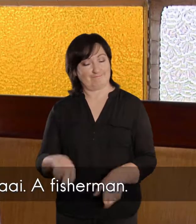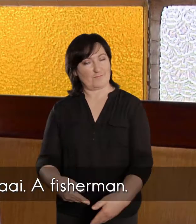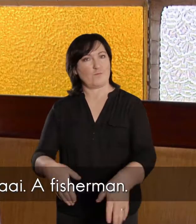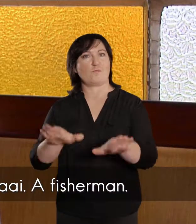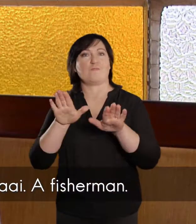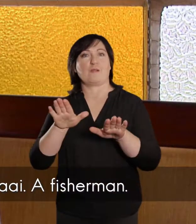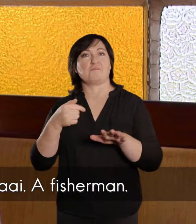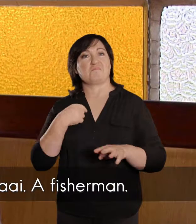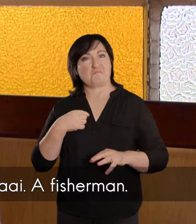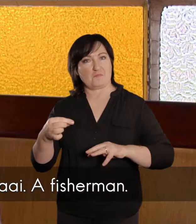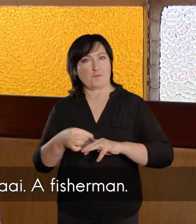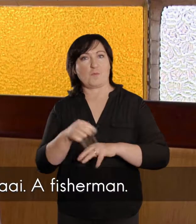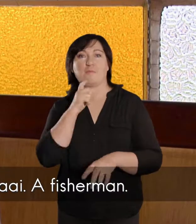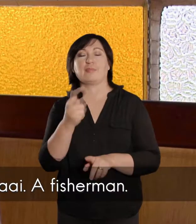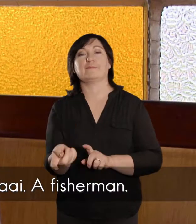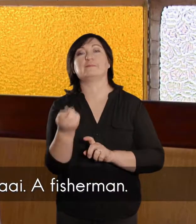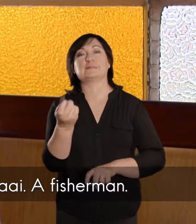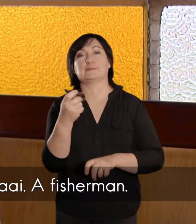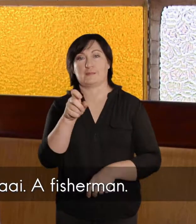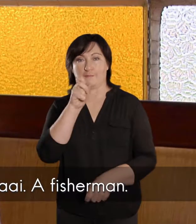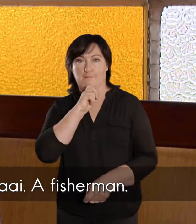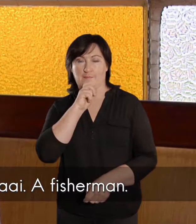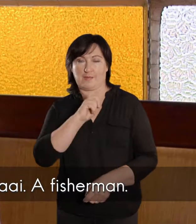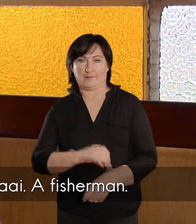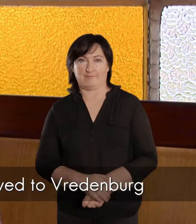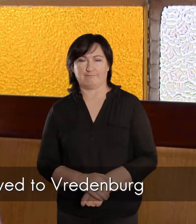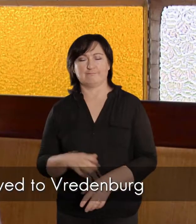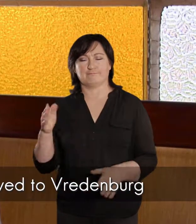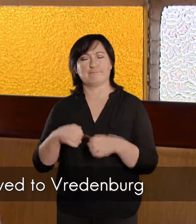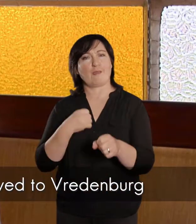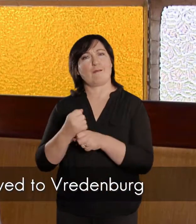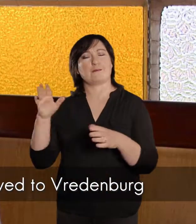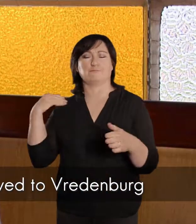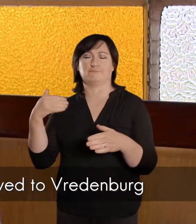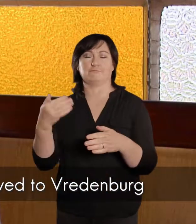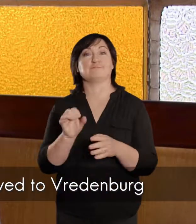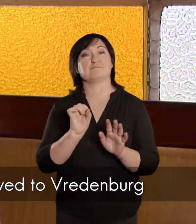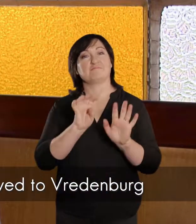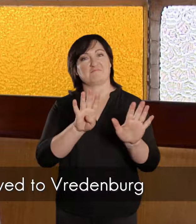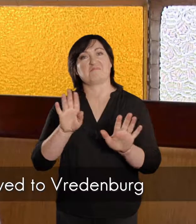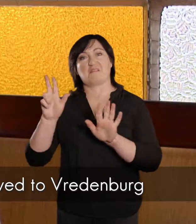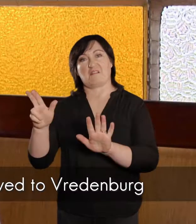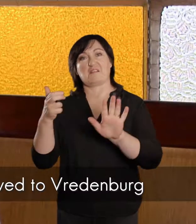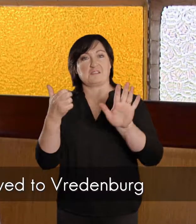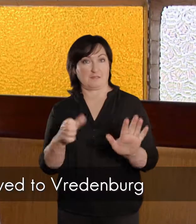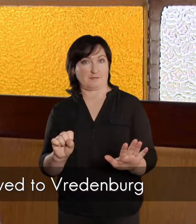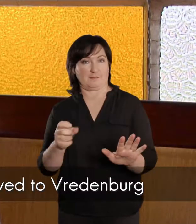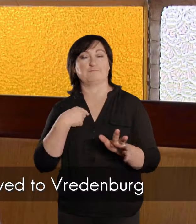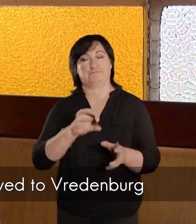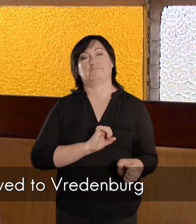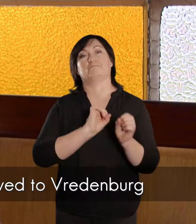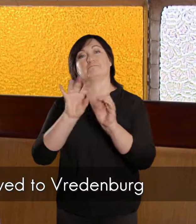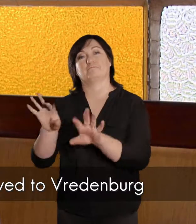ook, met die man van Dorangbaai, een visserman, en met die loop van jare 1968, het ek